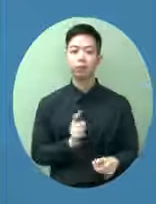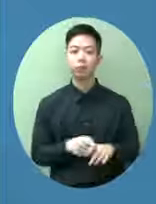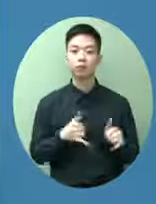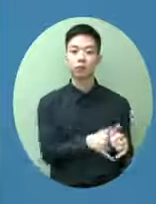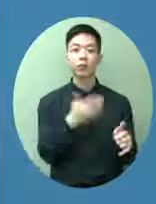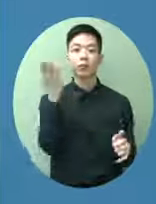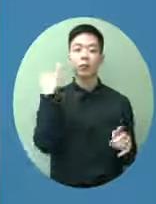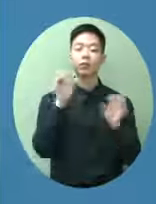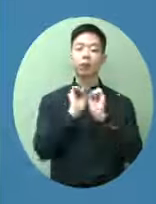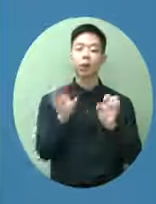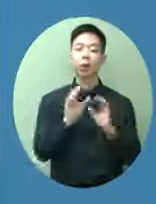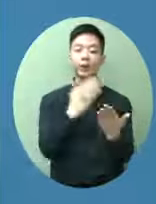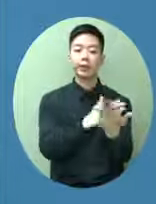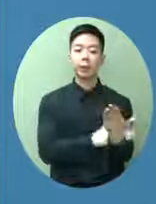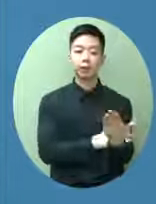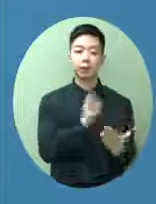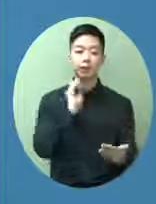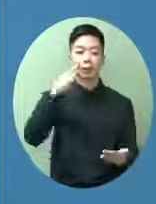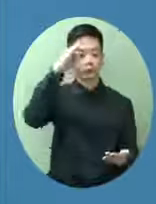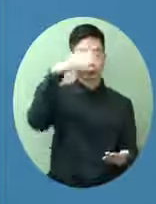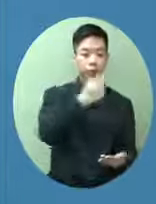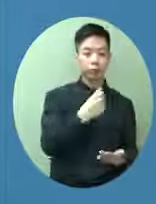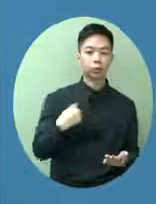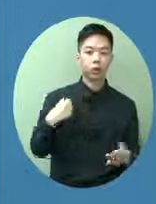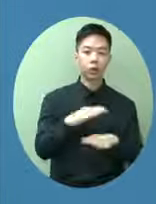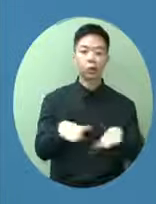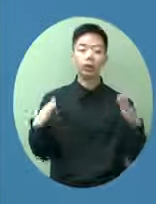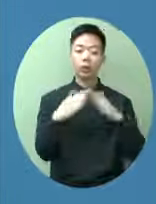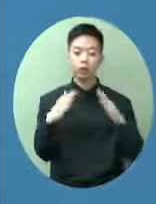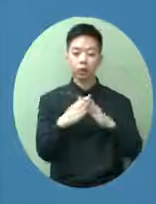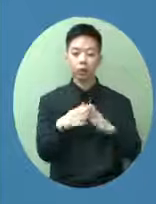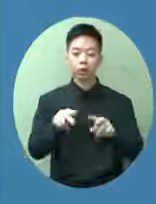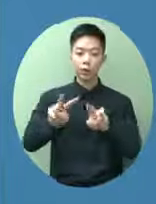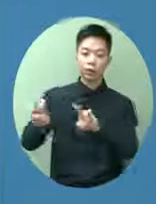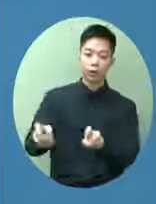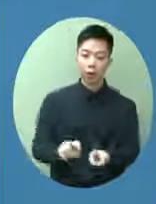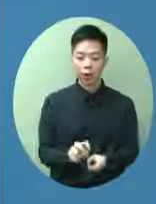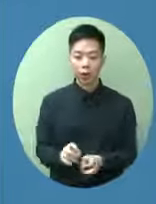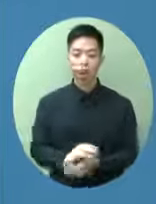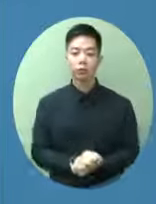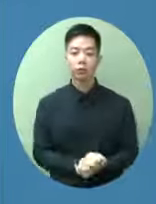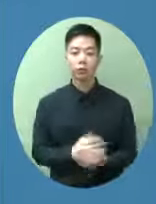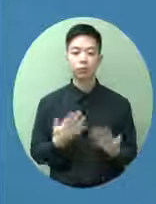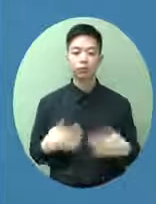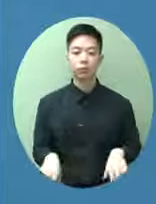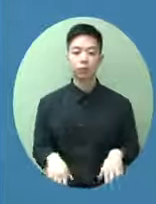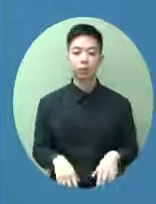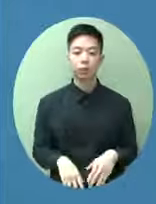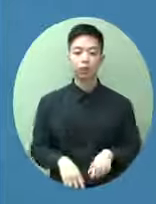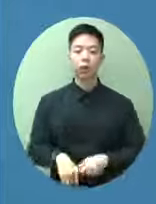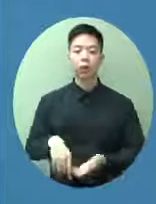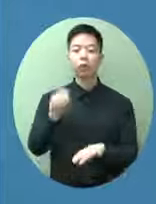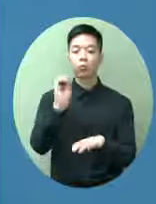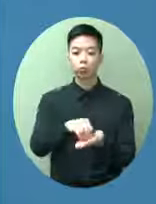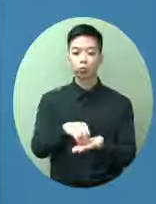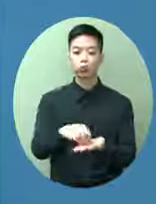了的程序就是我們請警務處國安處做了一些調查分析然後我們就作了一個判斷國